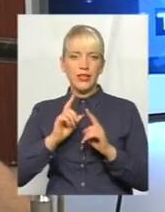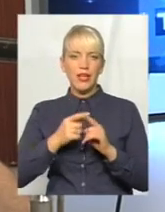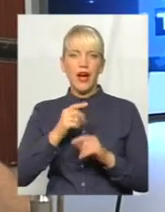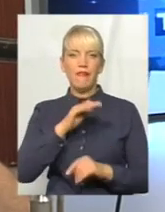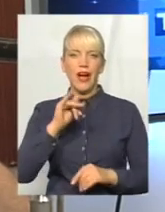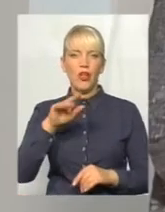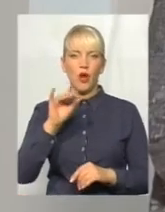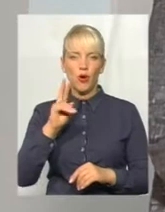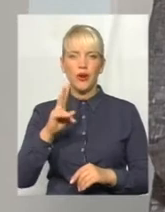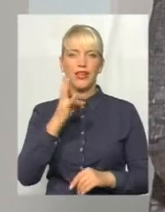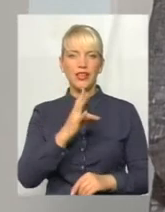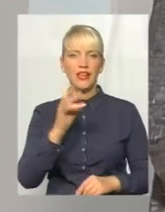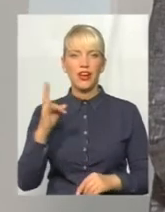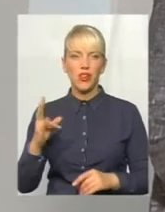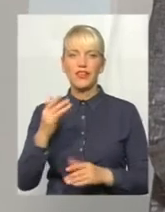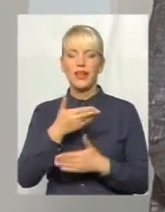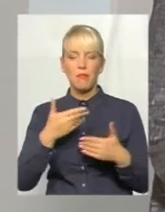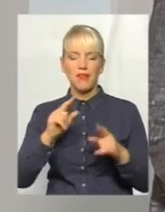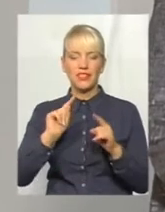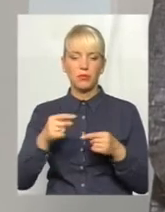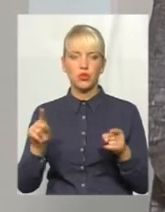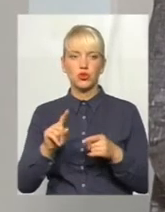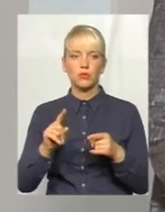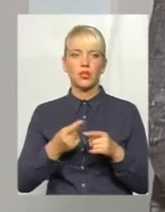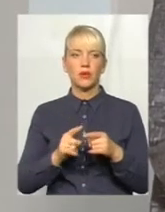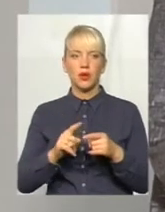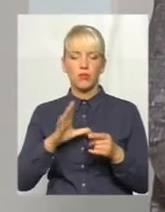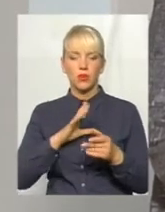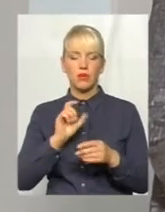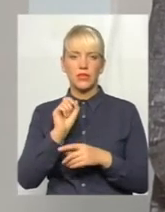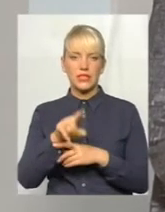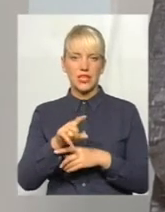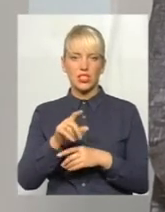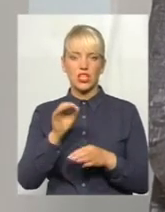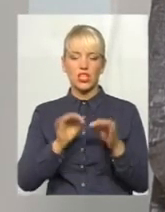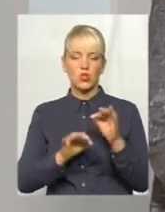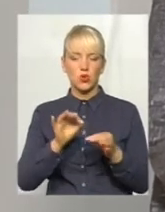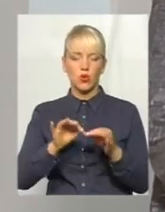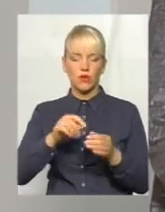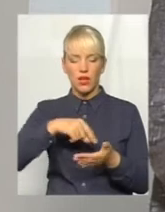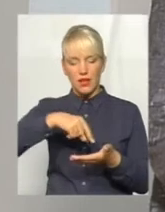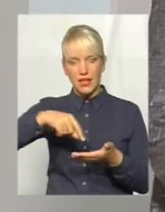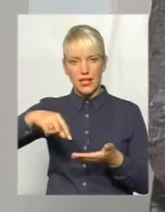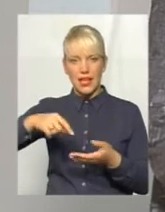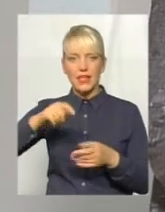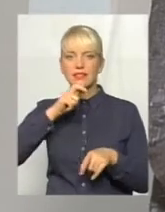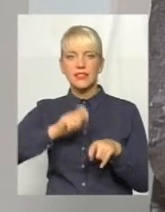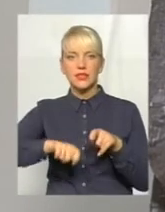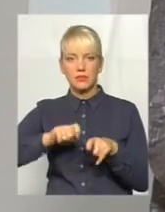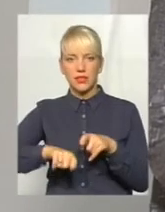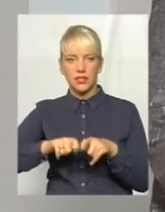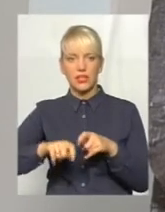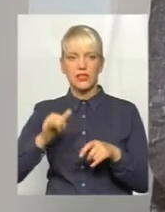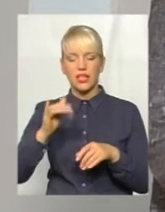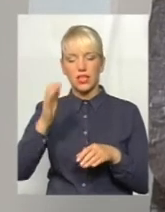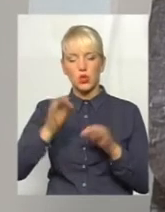Миколаївні, і ми витребовували про те, щоб була призначена почеркознавча експертиза. Вони ніби вирішили в суді